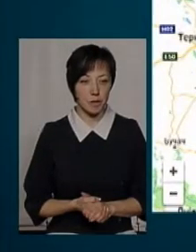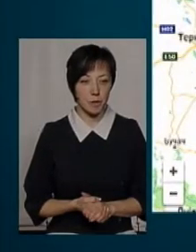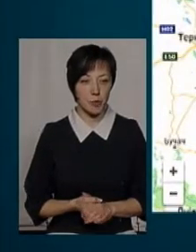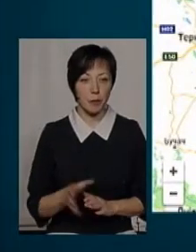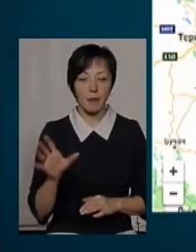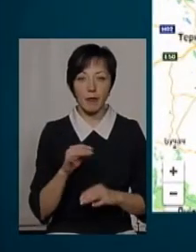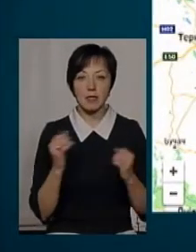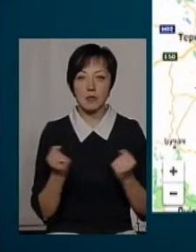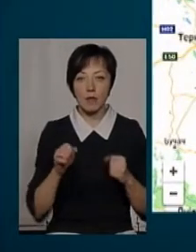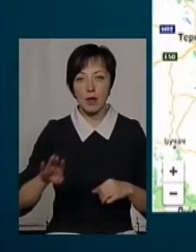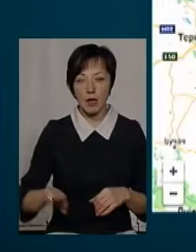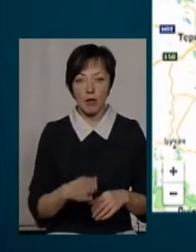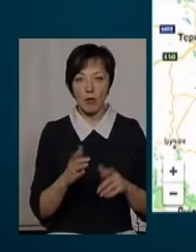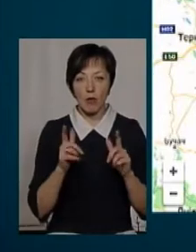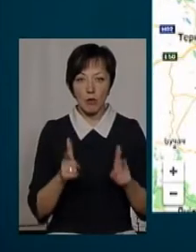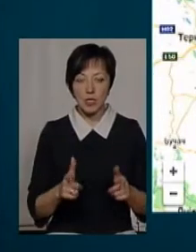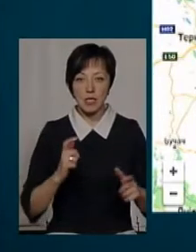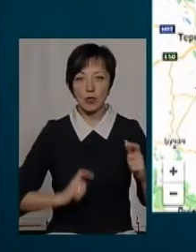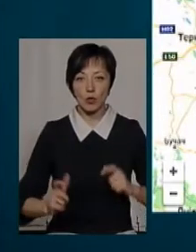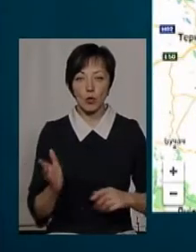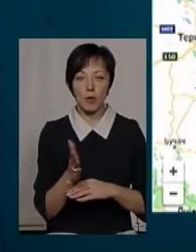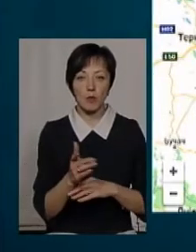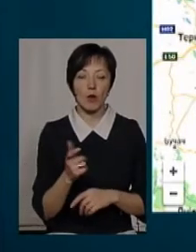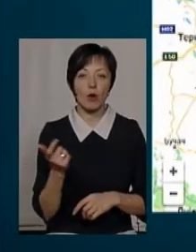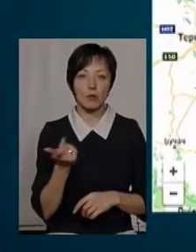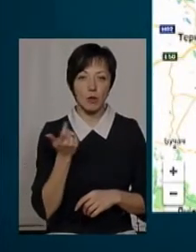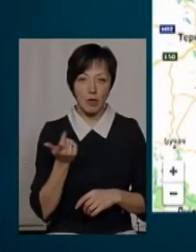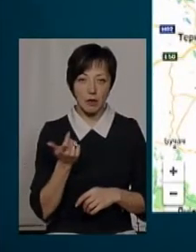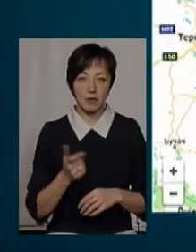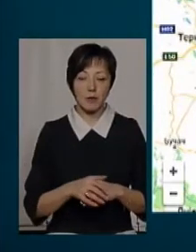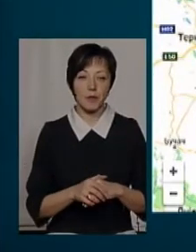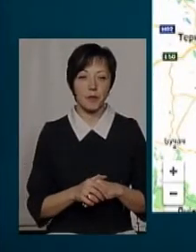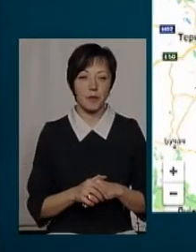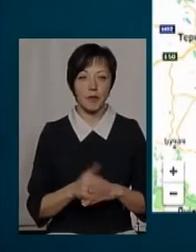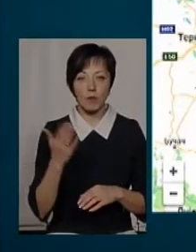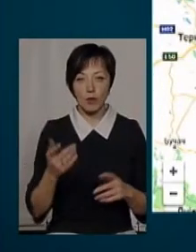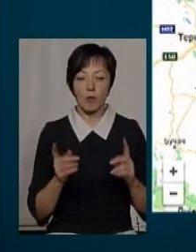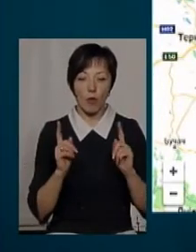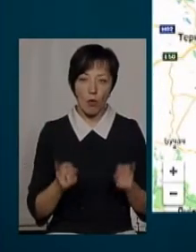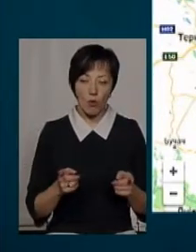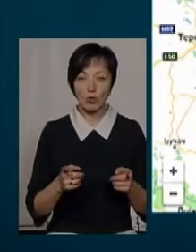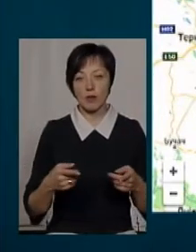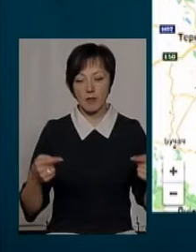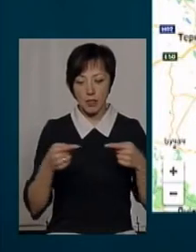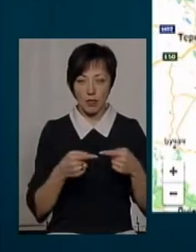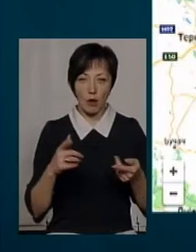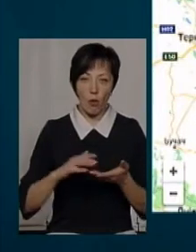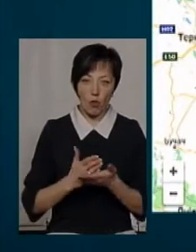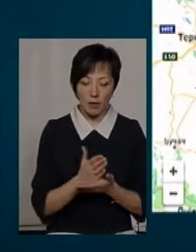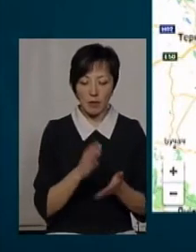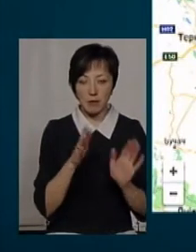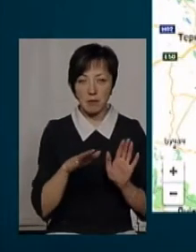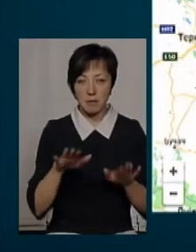всі зимувальні ями погоджуються з інститутом рибного господарства. Там сидять нас профільні науковці, вони погоджують, ми визначаємо координати,